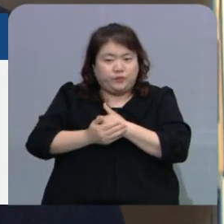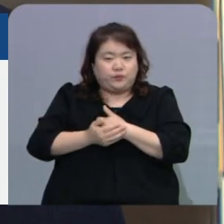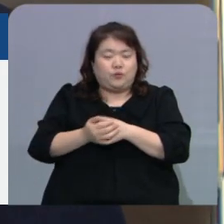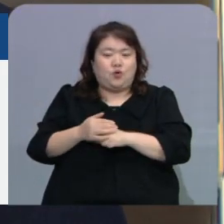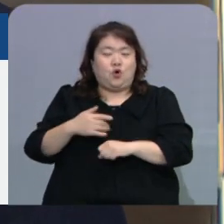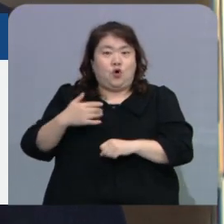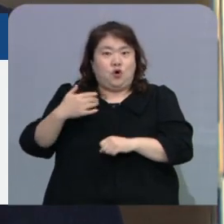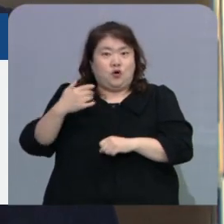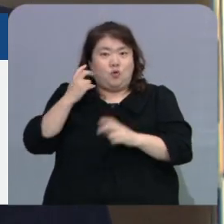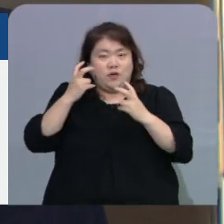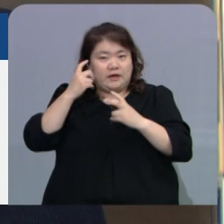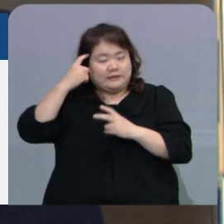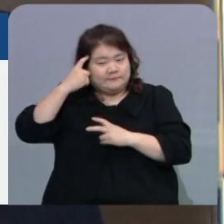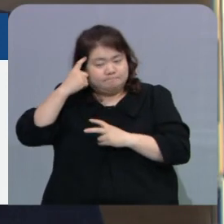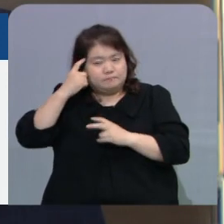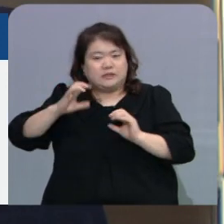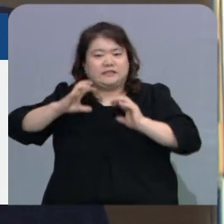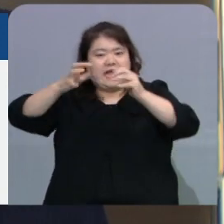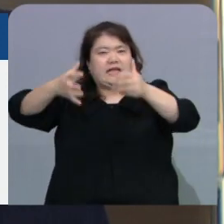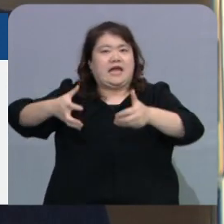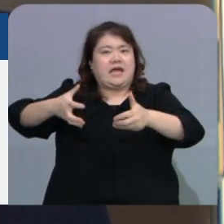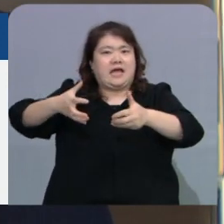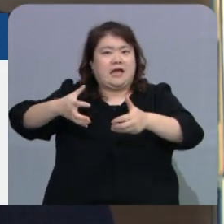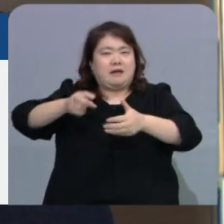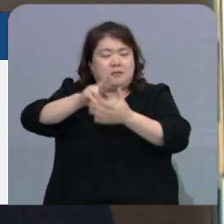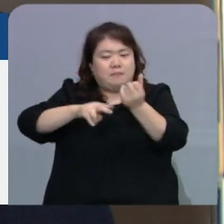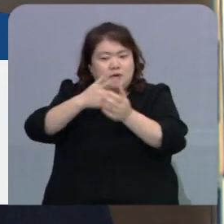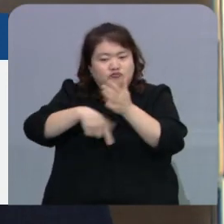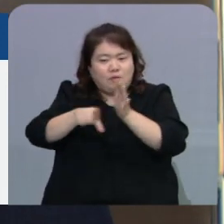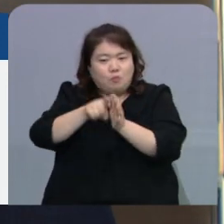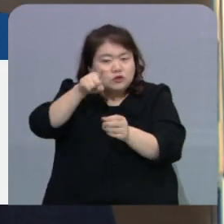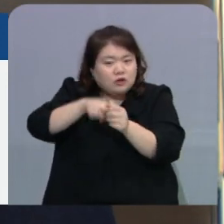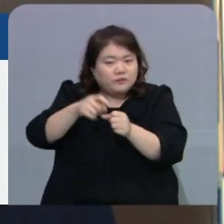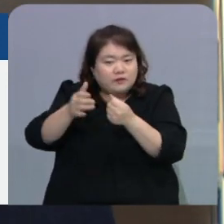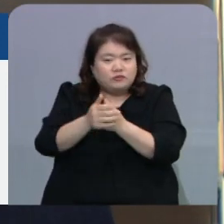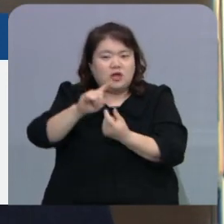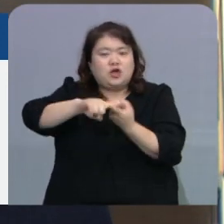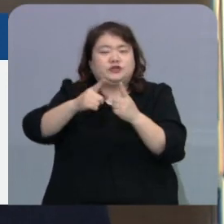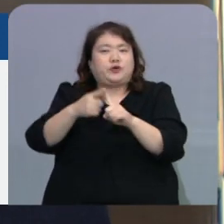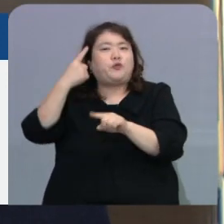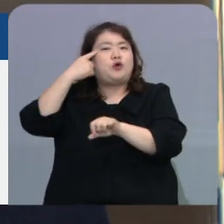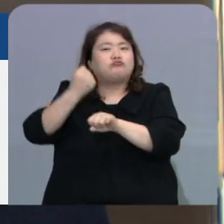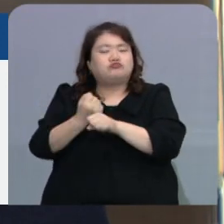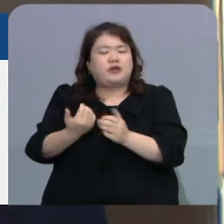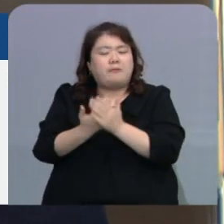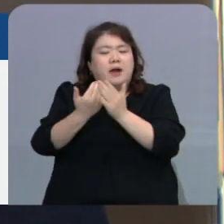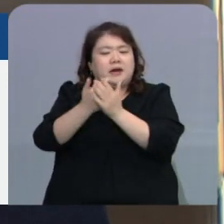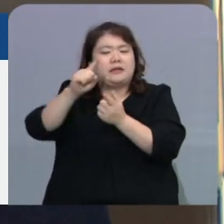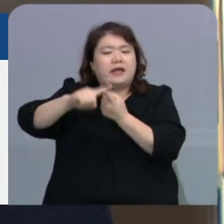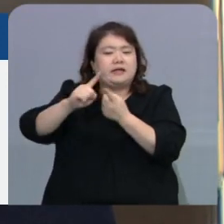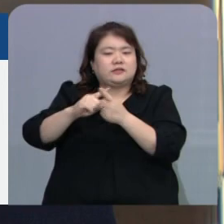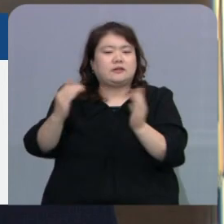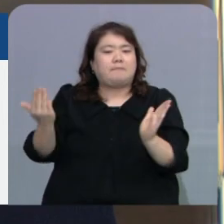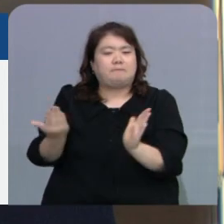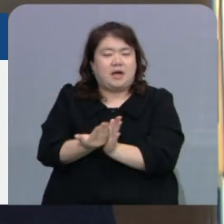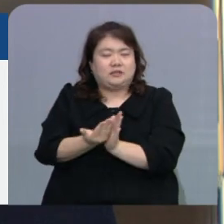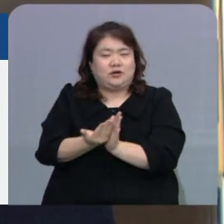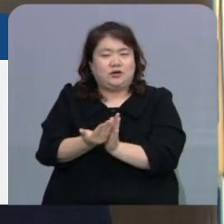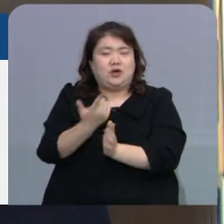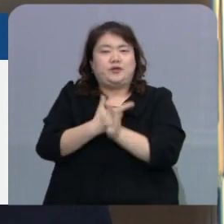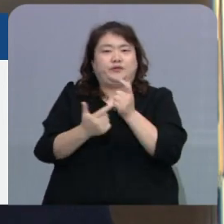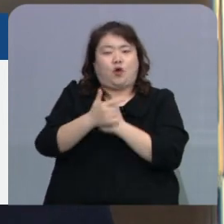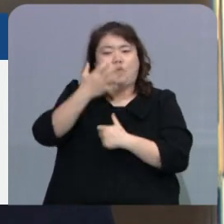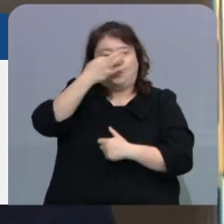저희가 겨냥을 하는 것이 세계 시장이기 때문에 그거하고의 서로 이런 R&D 부분이 맞다 보니까 좀 더